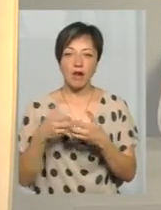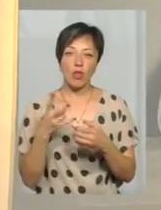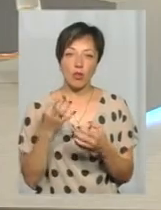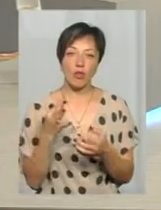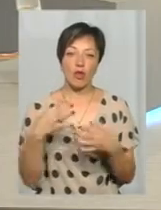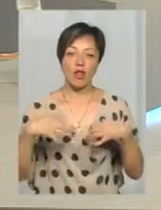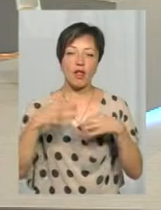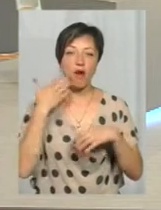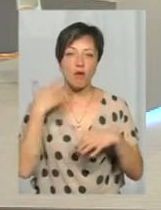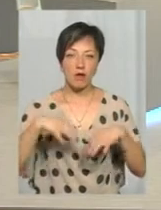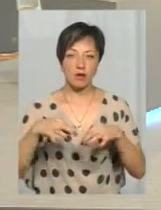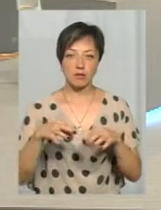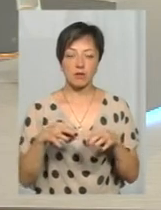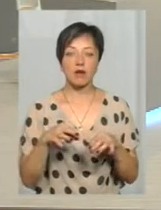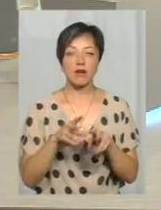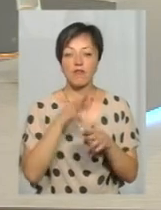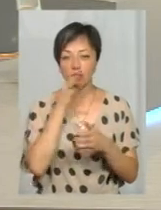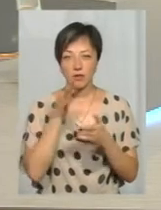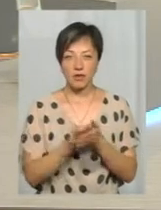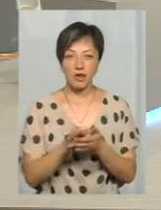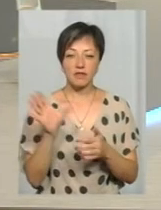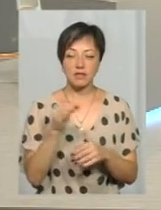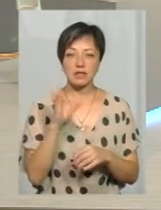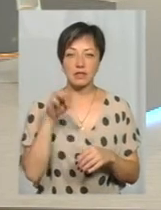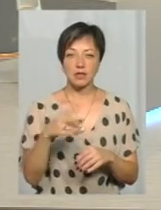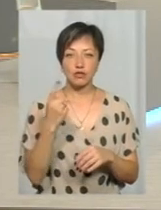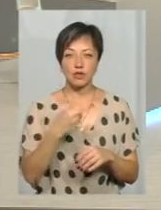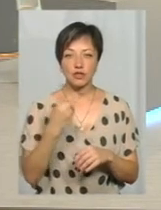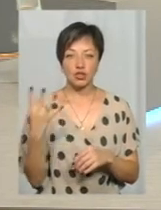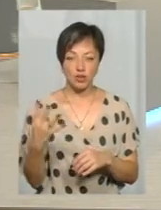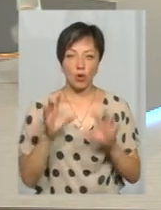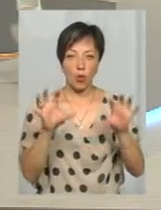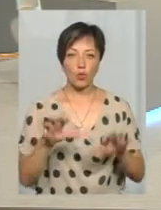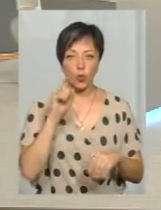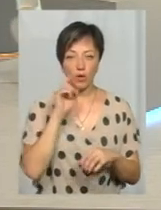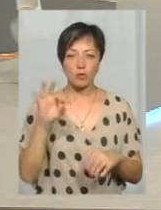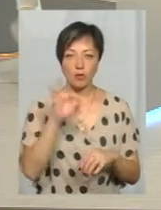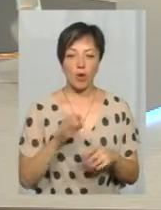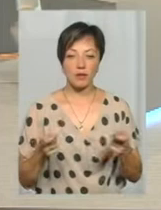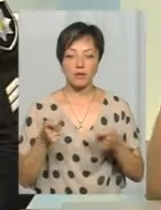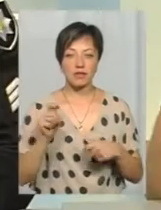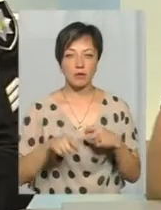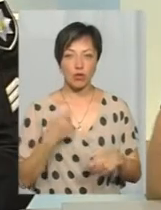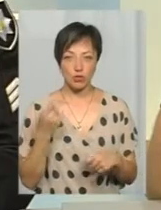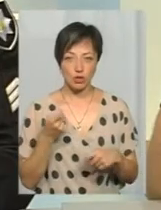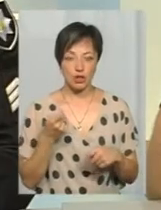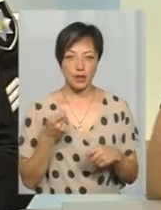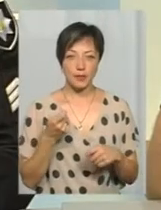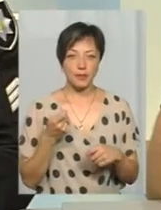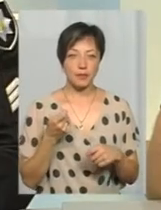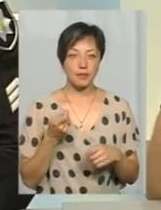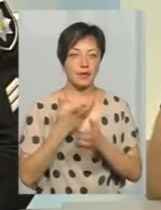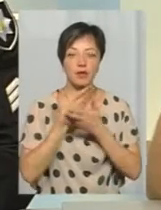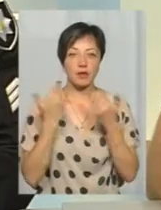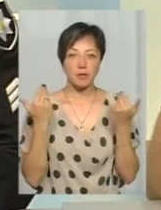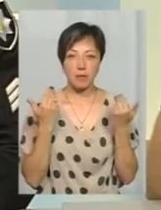легковим автомобіям? Ні, вони несуть відповідальність всі за статтею 124 Кодексу України про адміністративні правопорушення. Тобто,